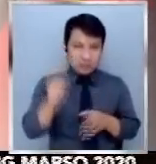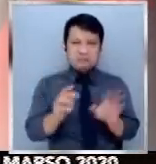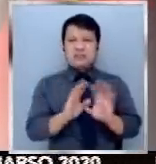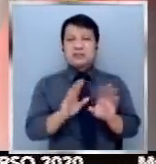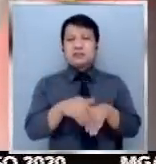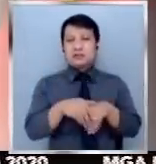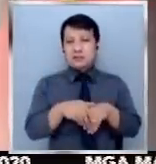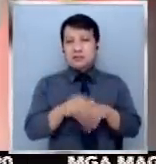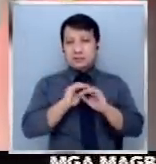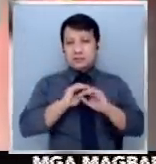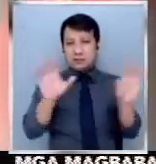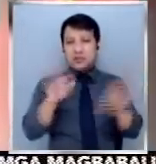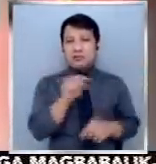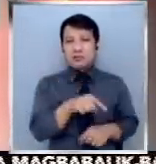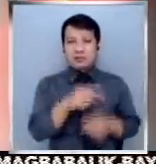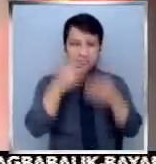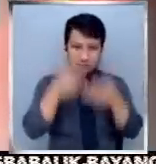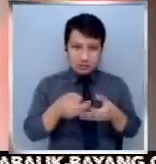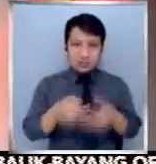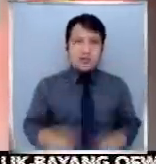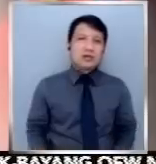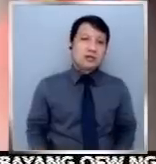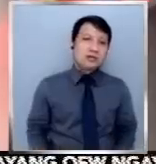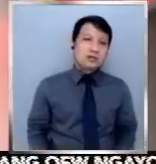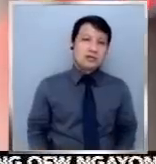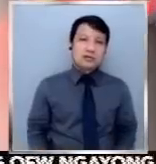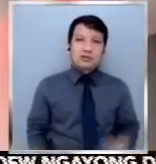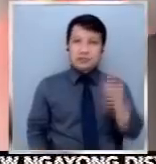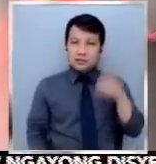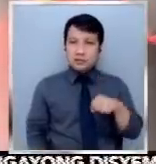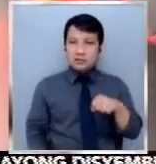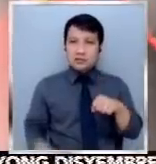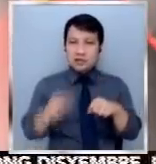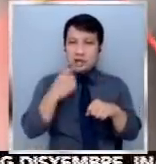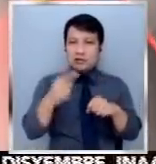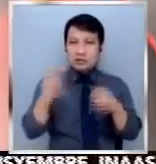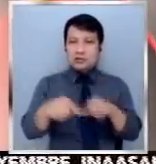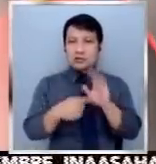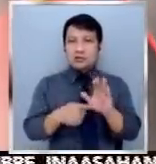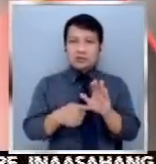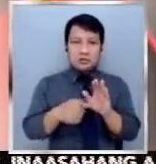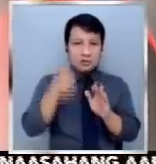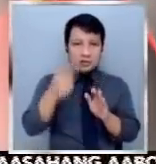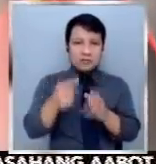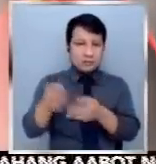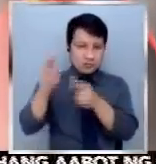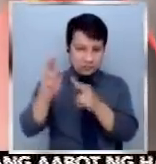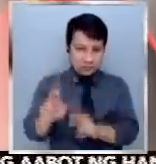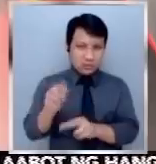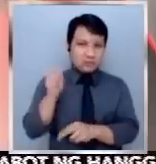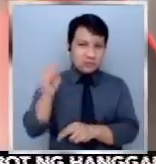malinaw naman anya ang desisyon. Hindi naman pabor sa desisyon ng Comelec si Attorney Calieja pero nire-respeto raw nila ito.